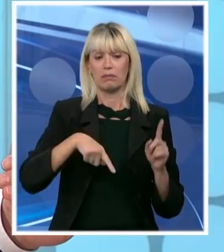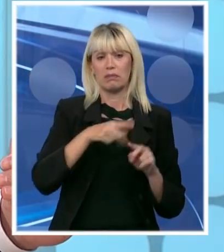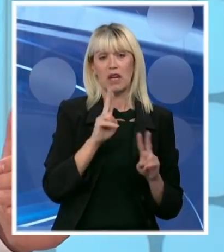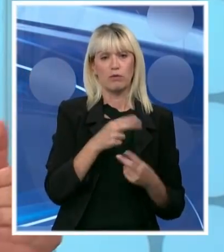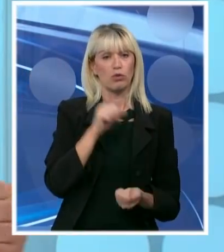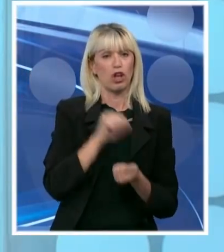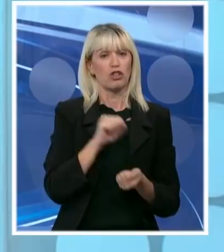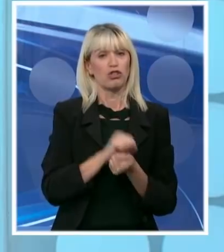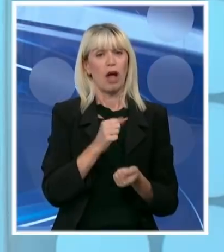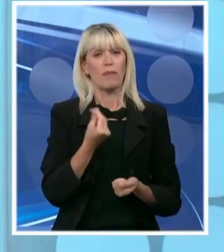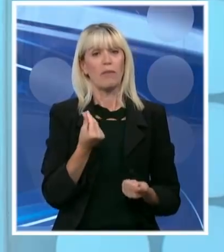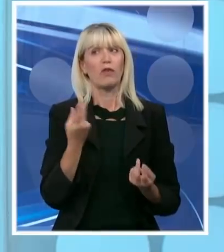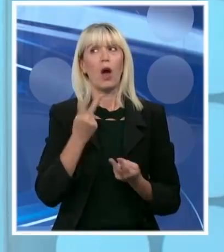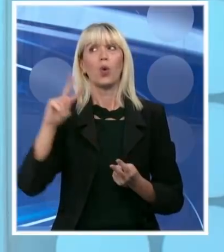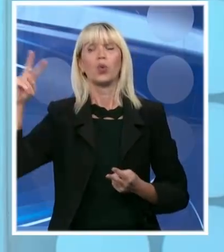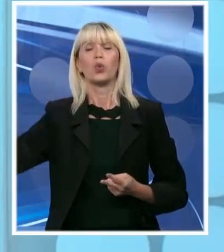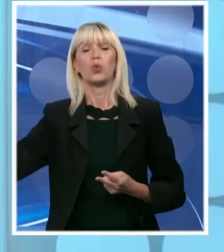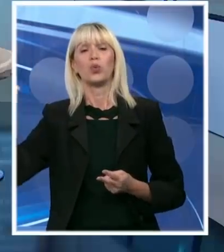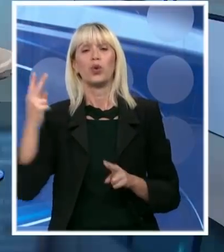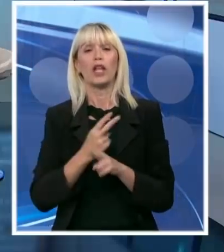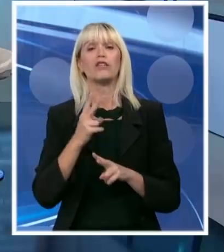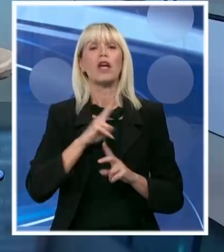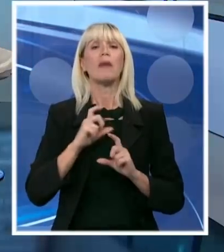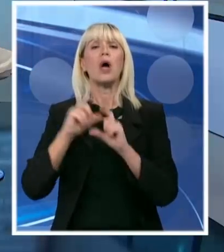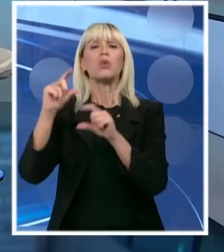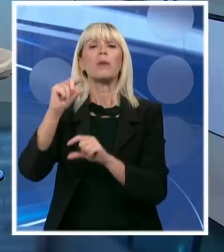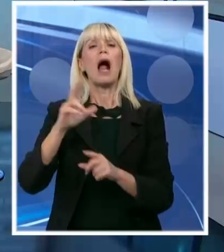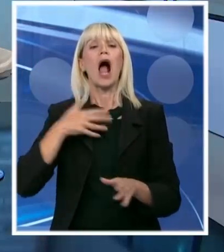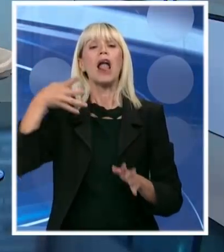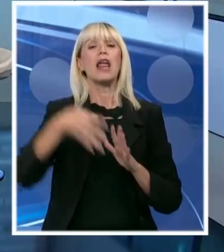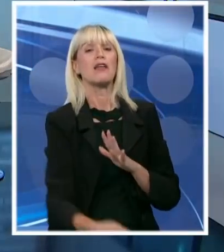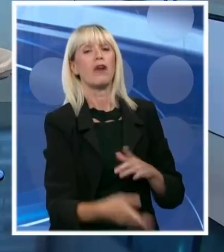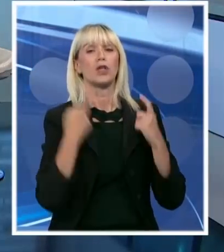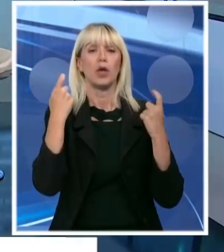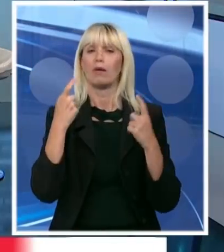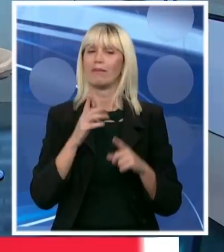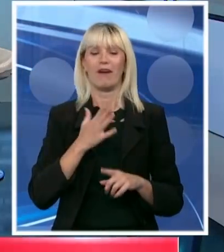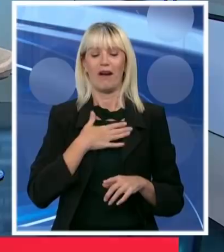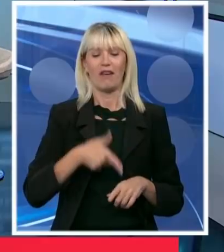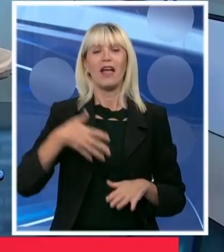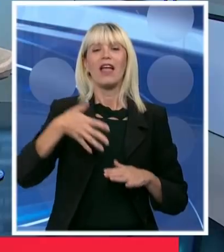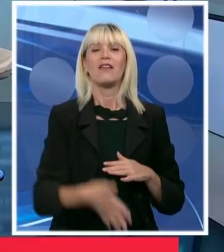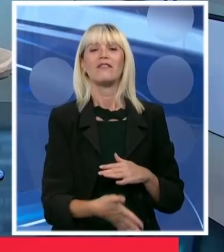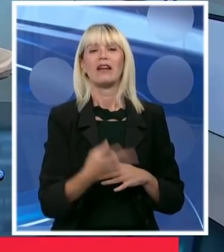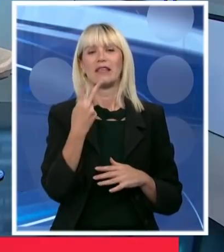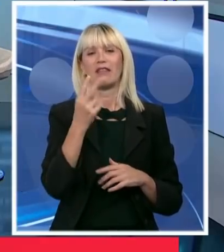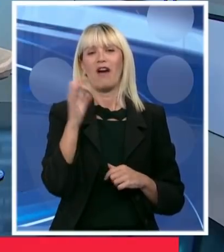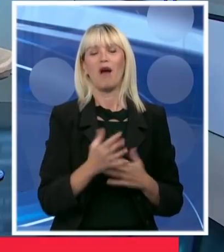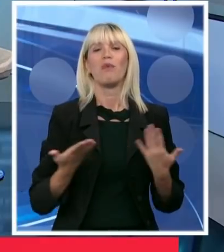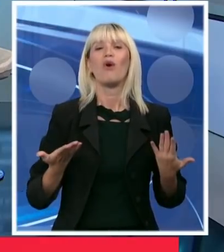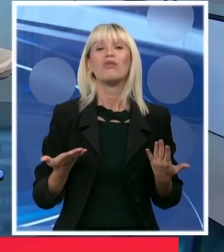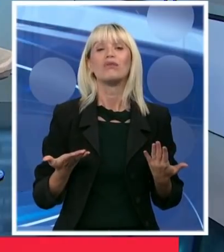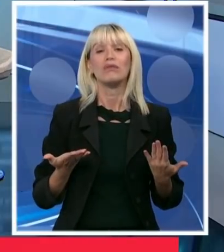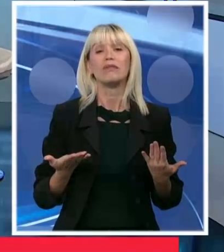30% javnog duga, ali koji imaju inflaciju od 50%. Mi inflaciju držimo pod kontrolom do 2%. Da nema